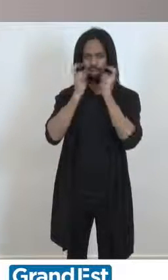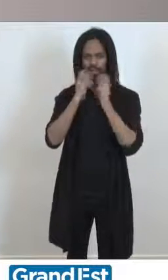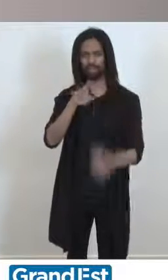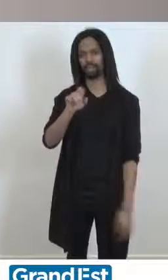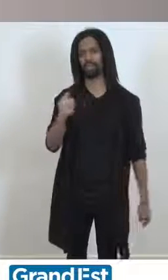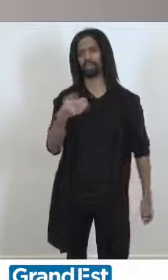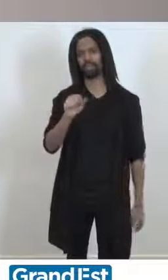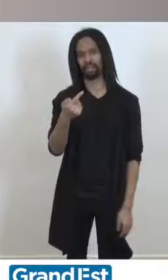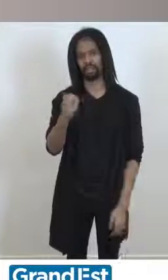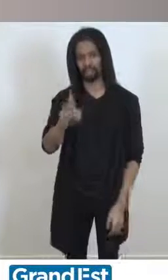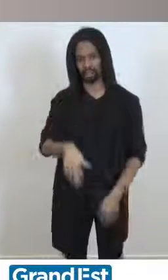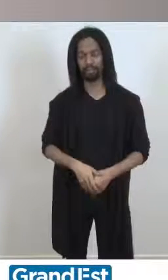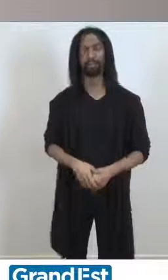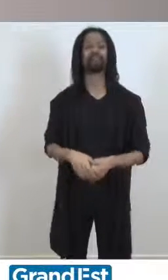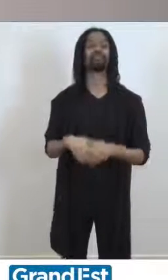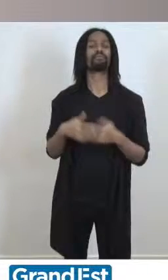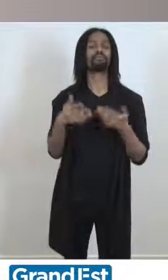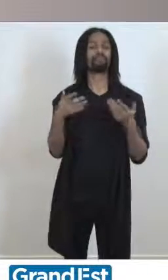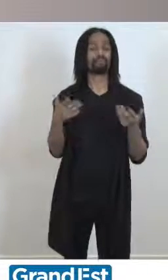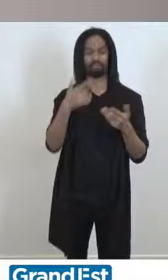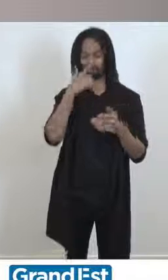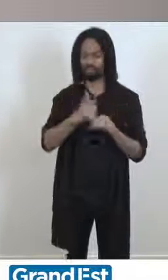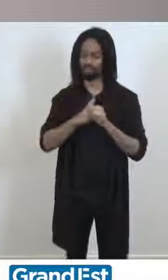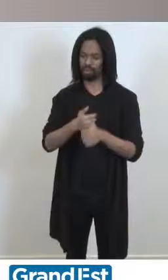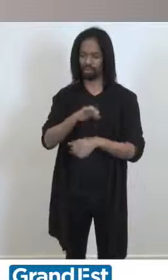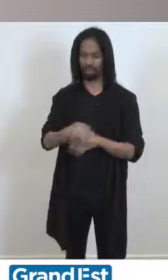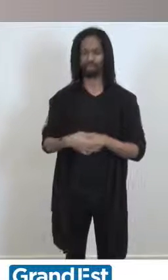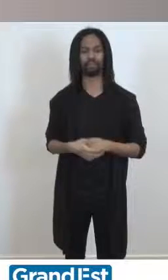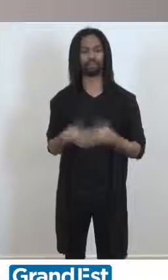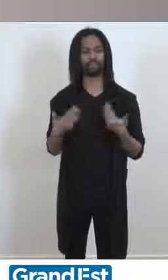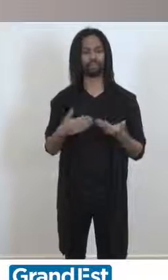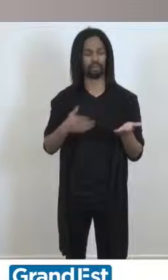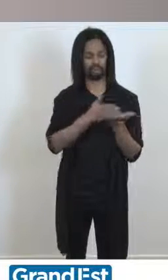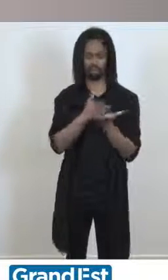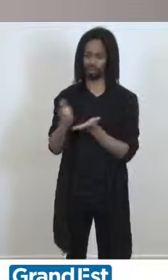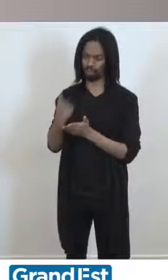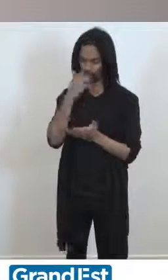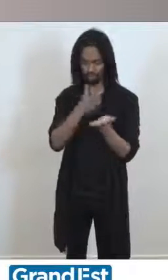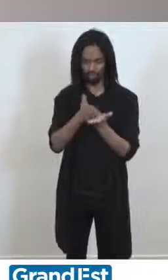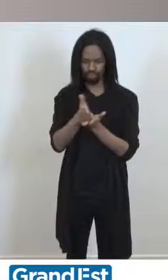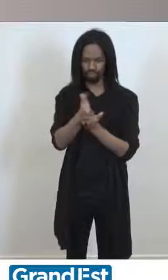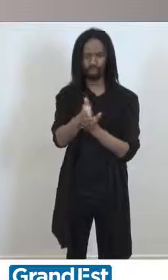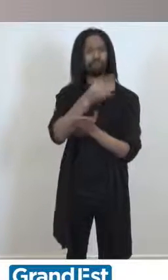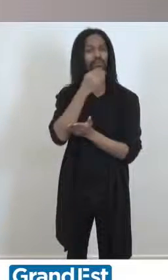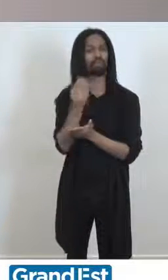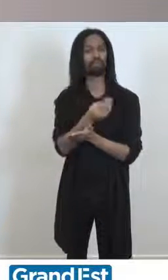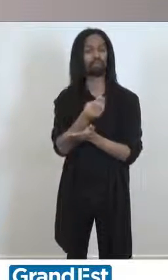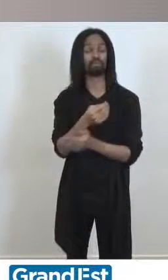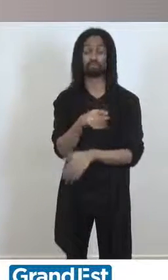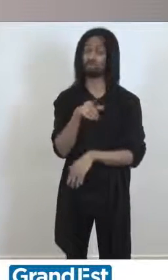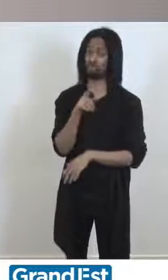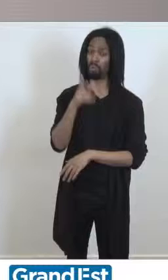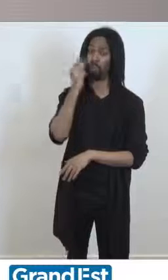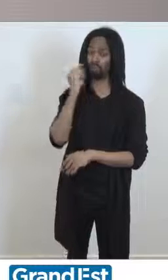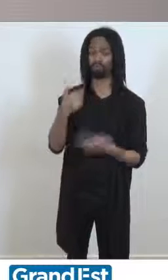Évidemment, on souhaiterait toujours plus quand c'est un sujet qui nous tient à cœur, mais pour l'instant, les orientations vont dans la bonne direction. Vous l'aurez compris, pour moi, être